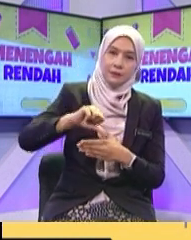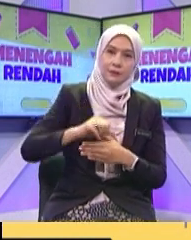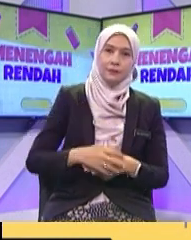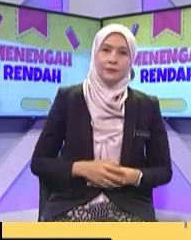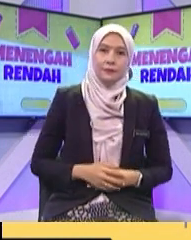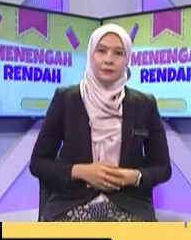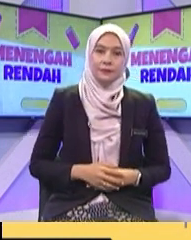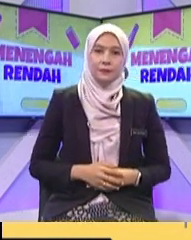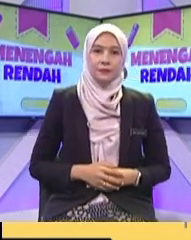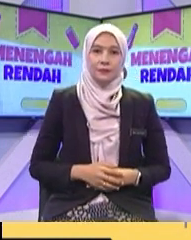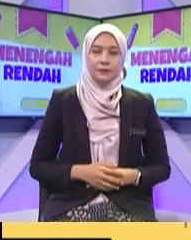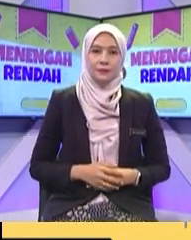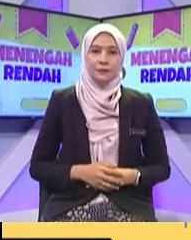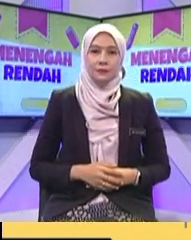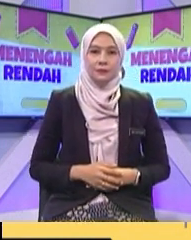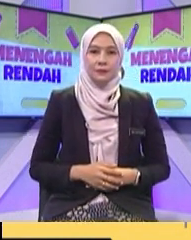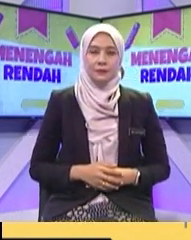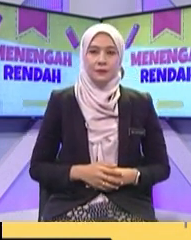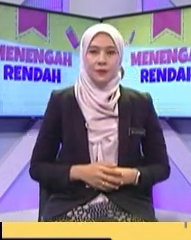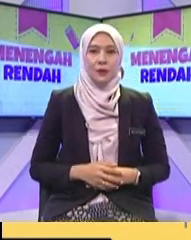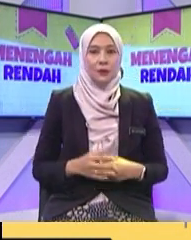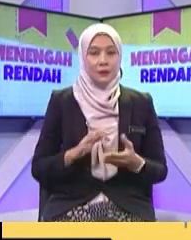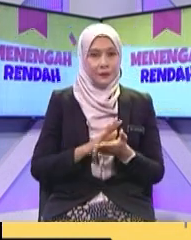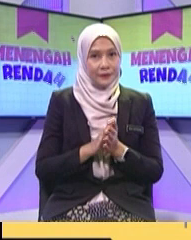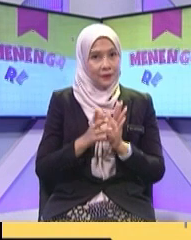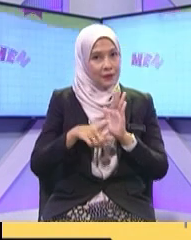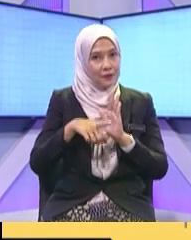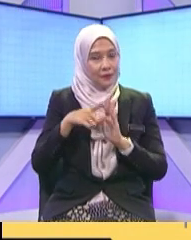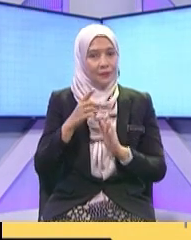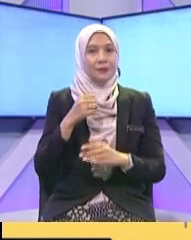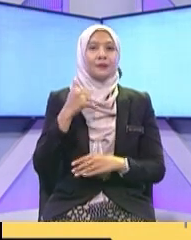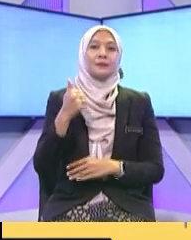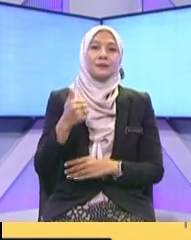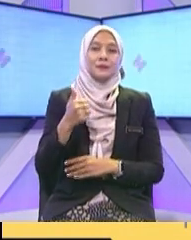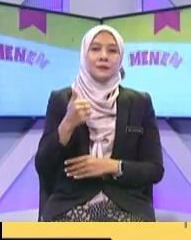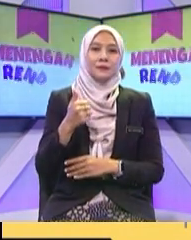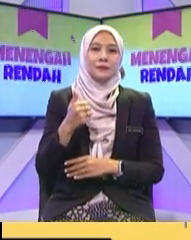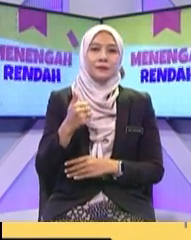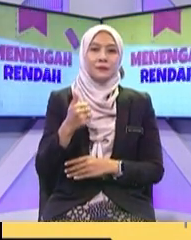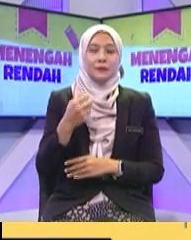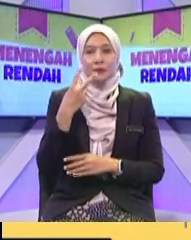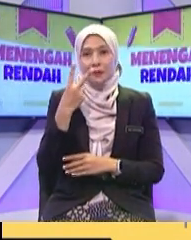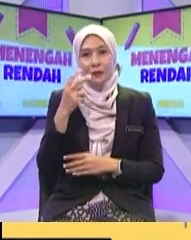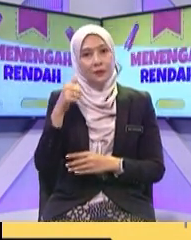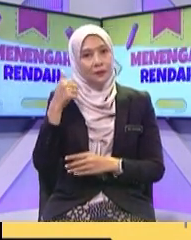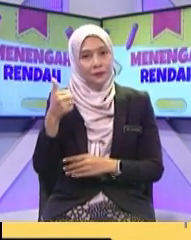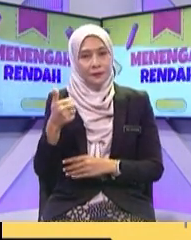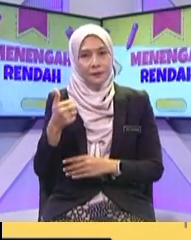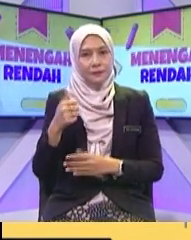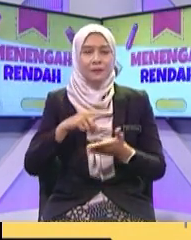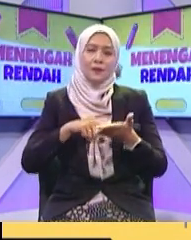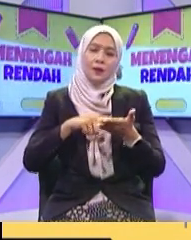baik dan ada Buruk Kita lebihkan yang baik Yang buruk itu Kita kurang-kurangkan Okey Kesan positif